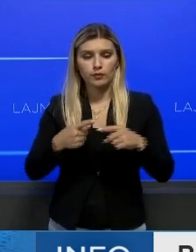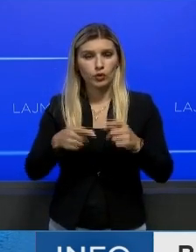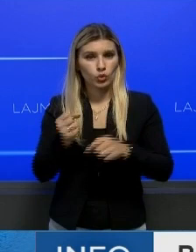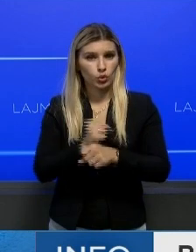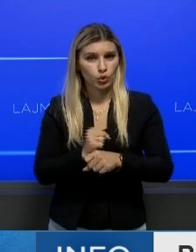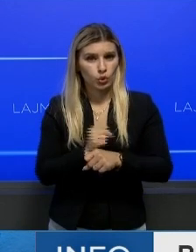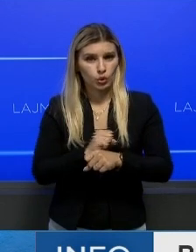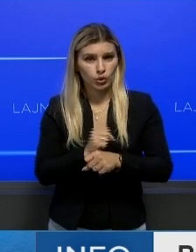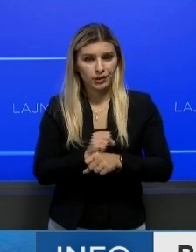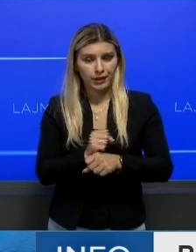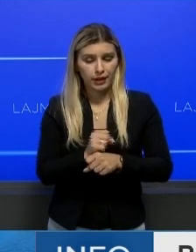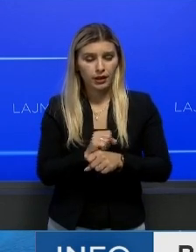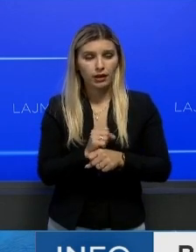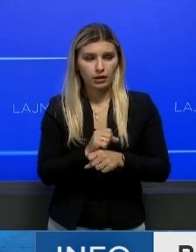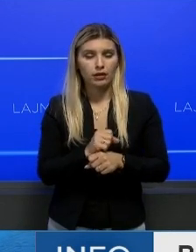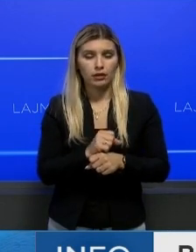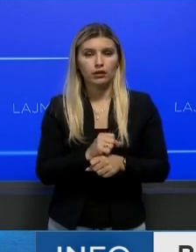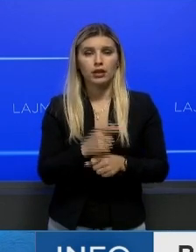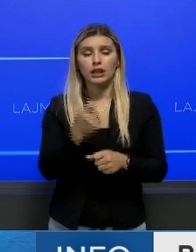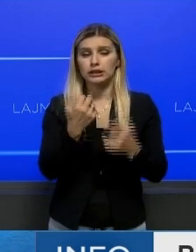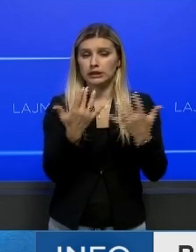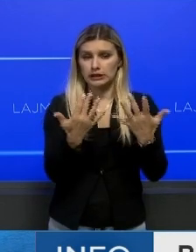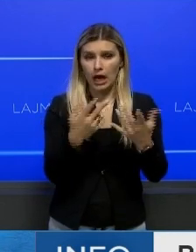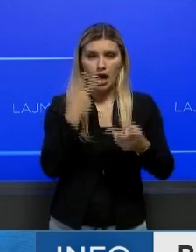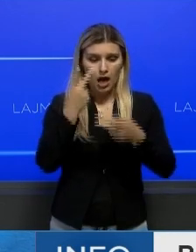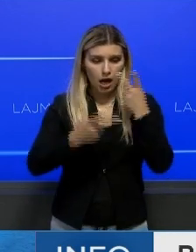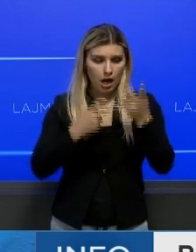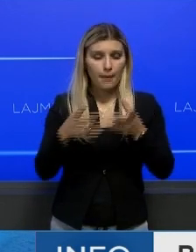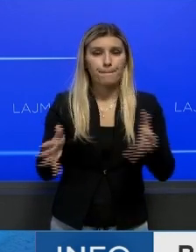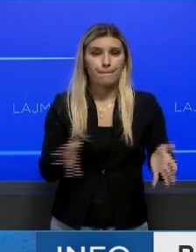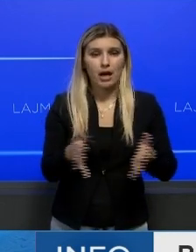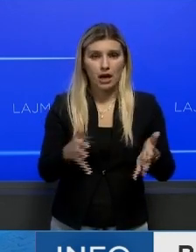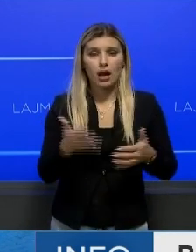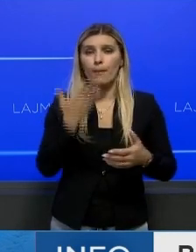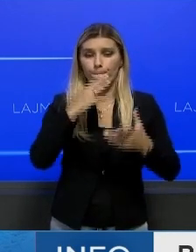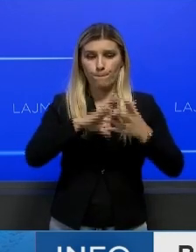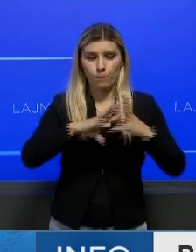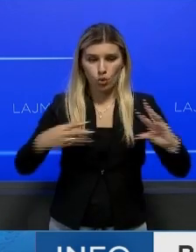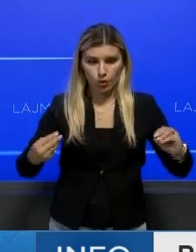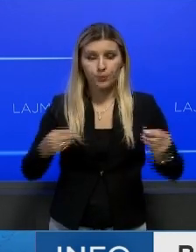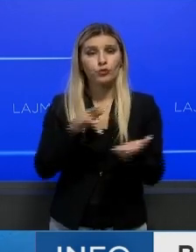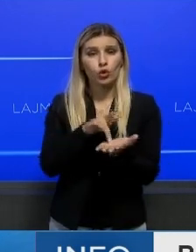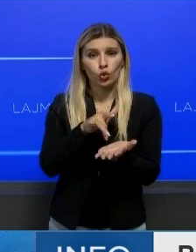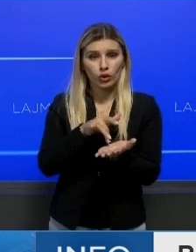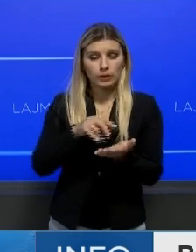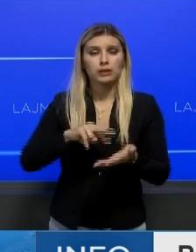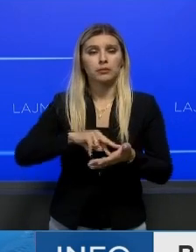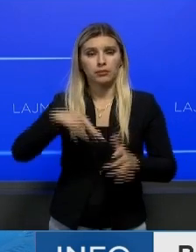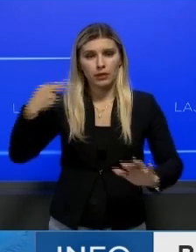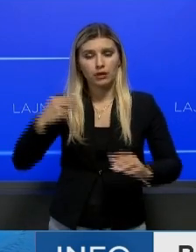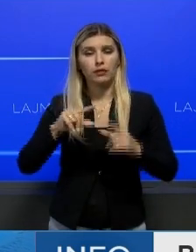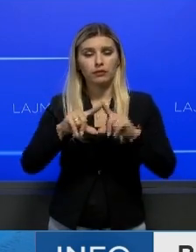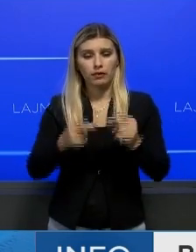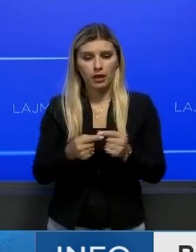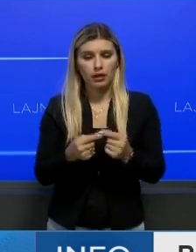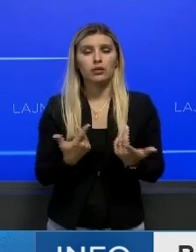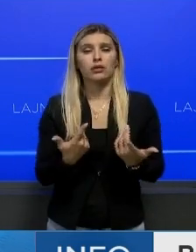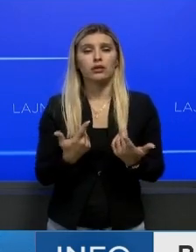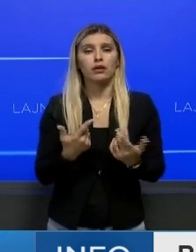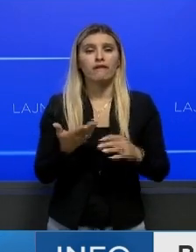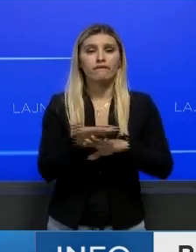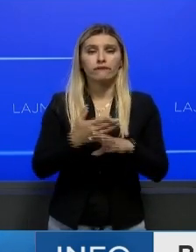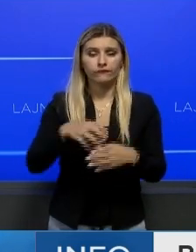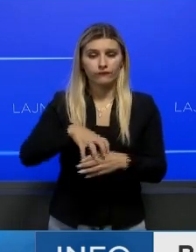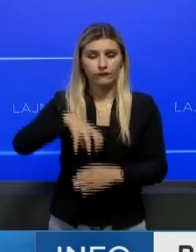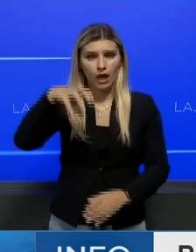kërësështë qmimi i grurit, i mjelit, i bukës, i orizit, pastat nga gruri i fort, vajus, qimori, ljude